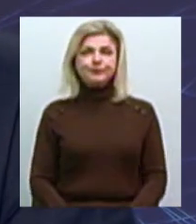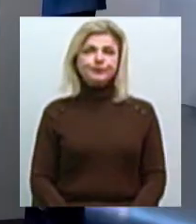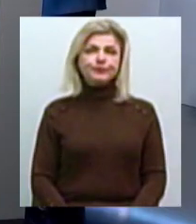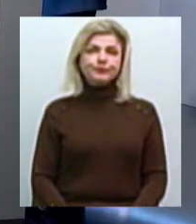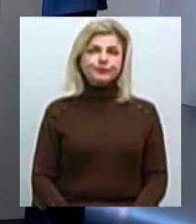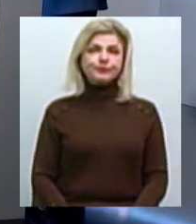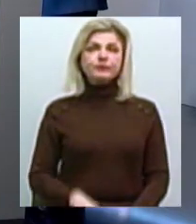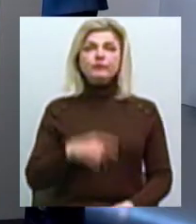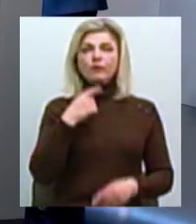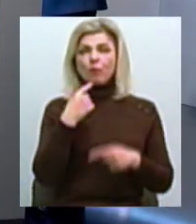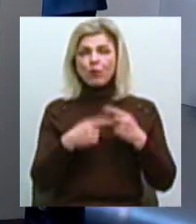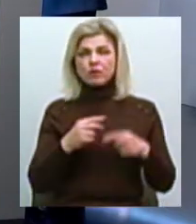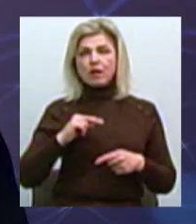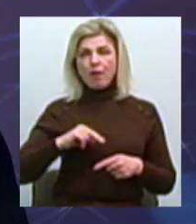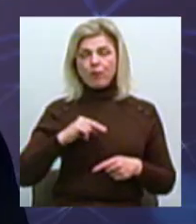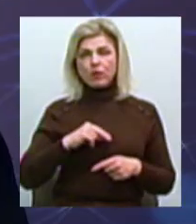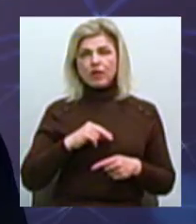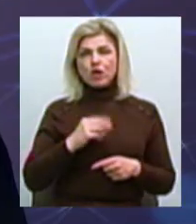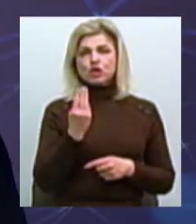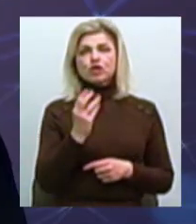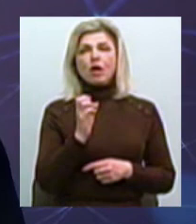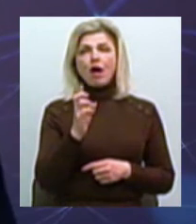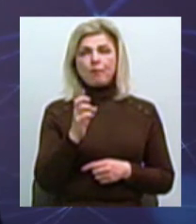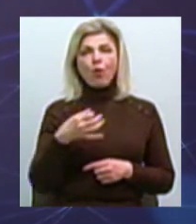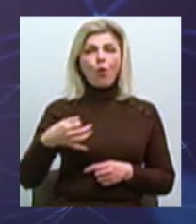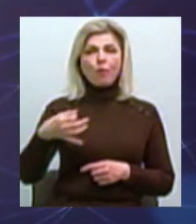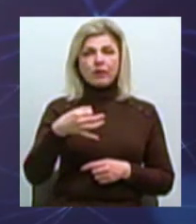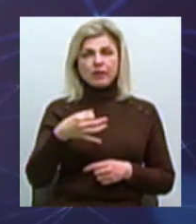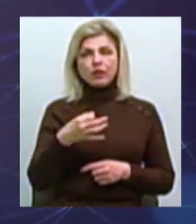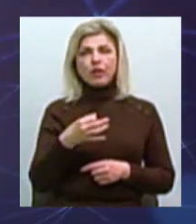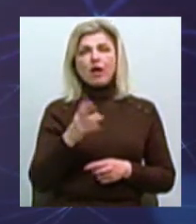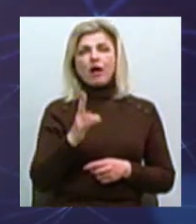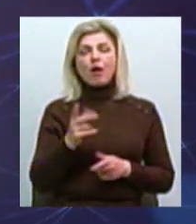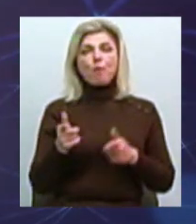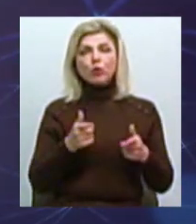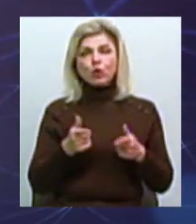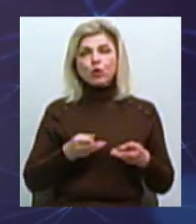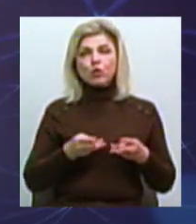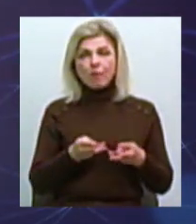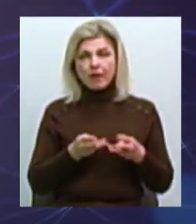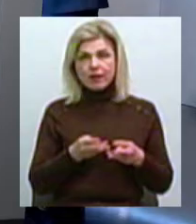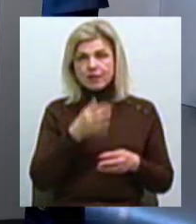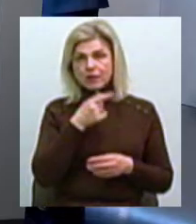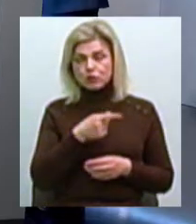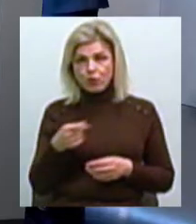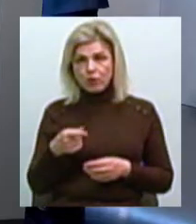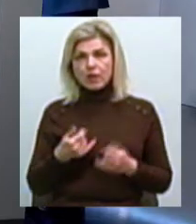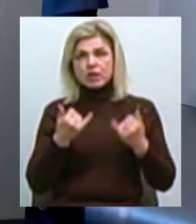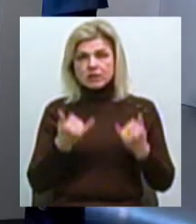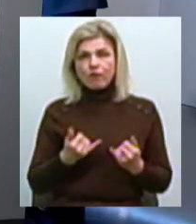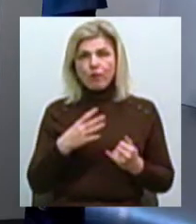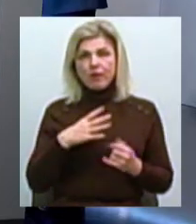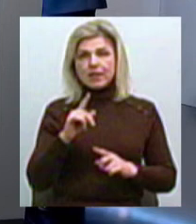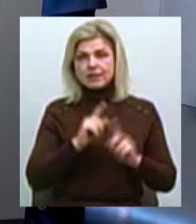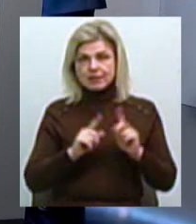Постійно працює обласний штаб, так званий обласний енергетичний штаб із підготовки до опалювального сезону Сьогодні було засідання,